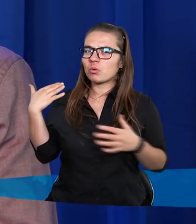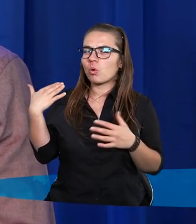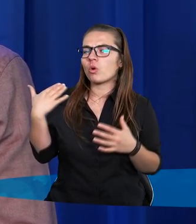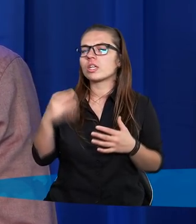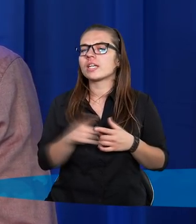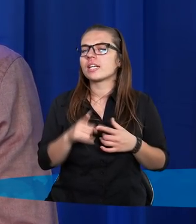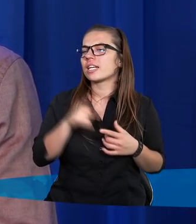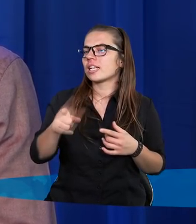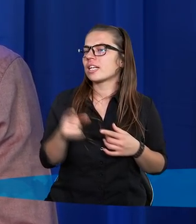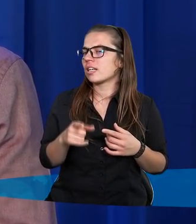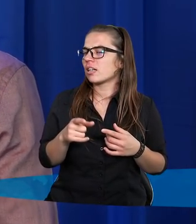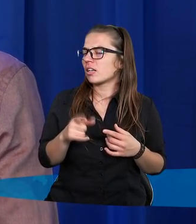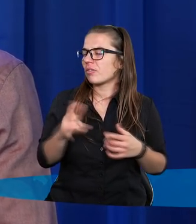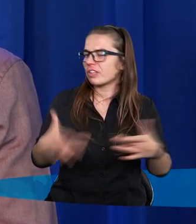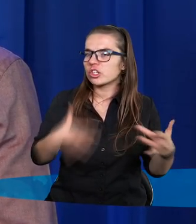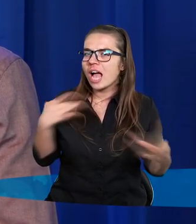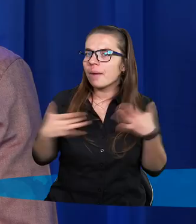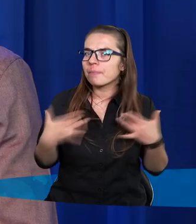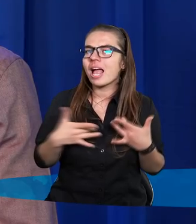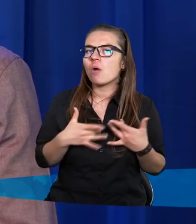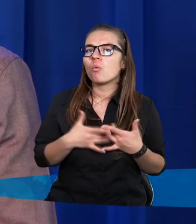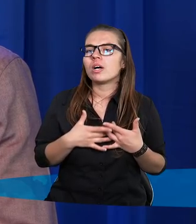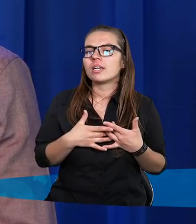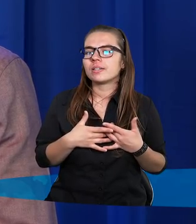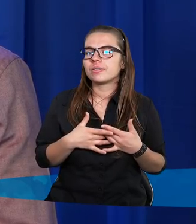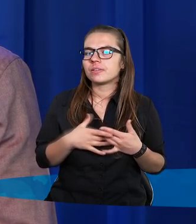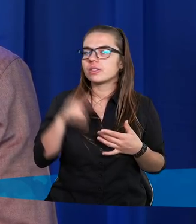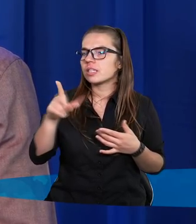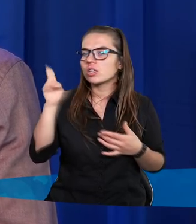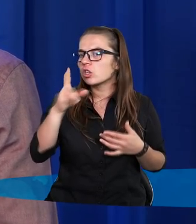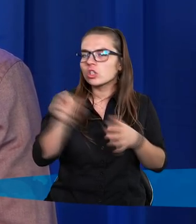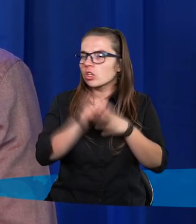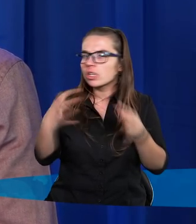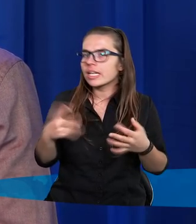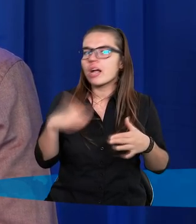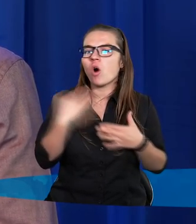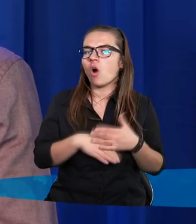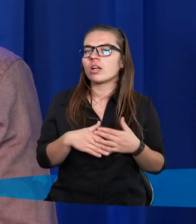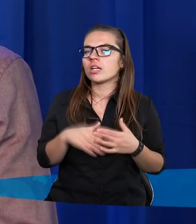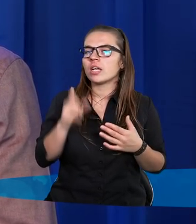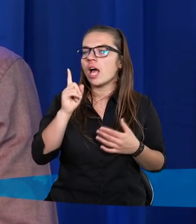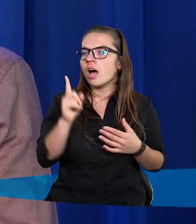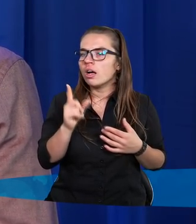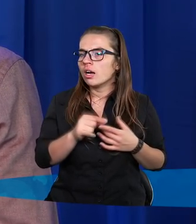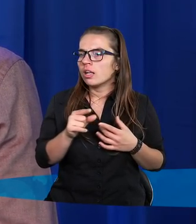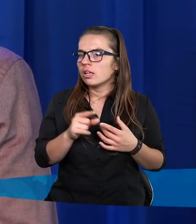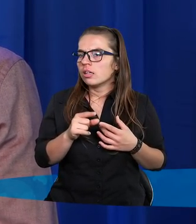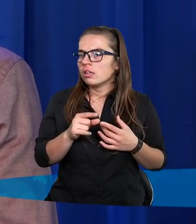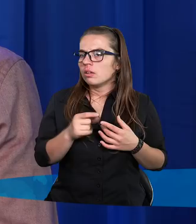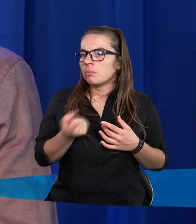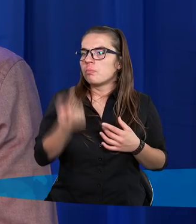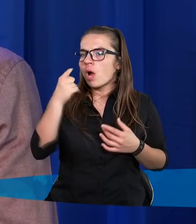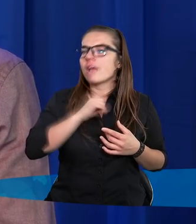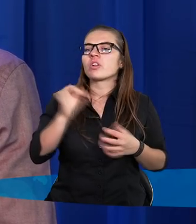To tak jak każdy z nas coś tam wycierpiał. Kiedy cierpienie trwa, to dzień się nie kończy. Ale kiedy ono już minie i